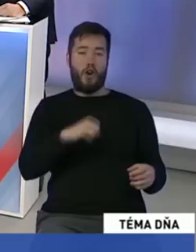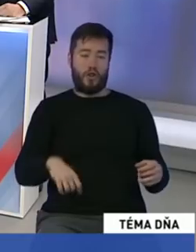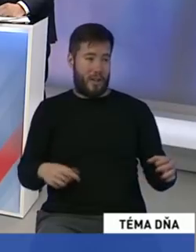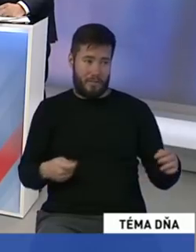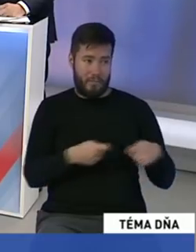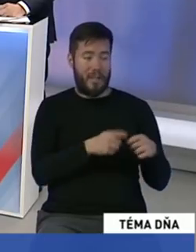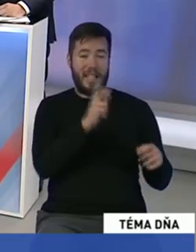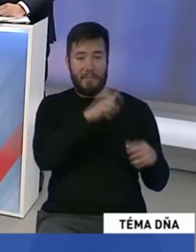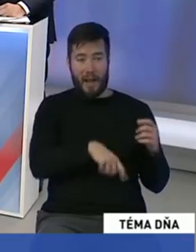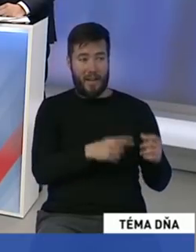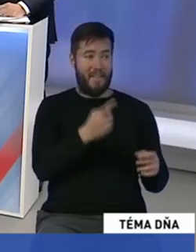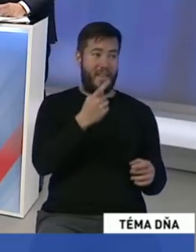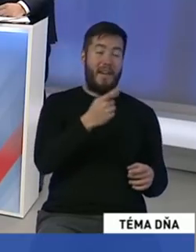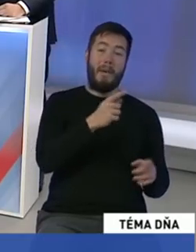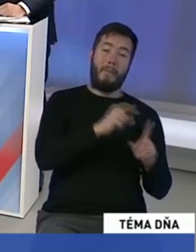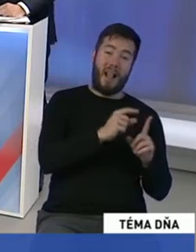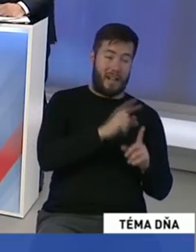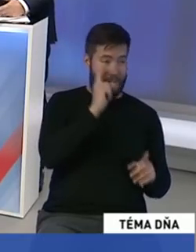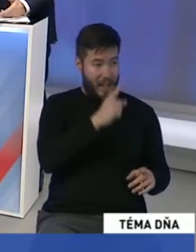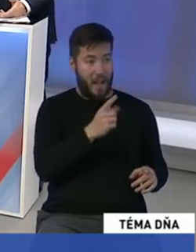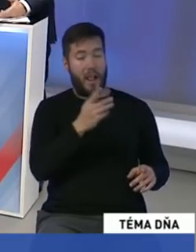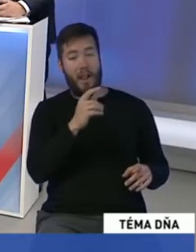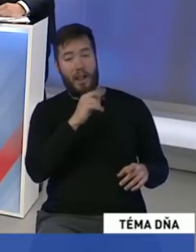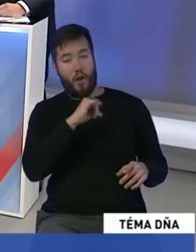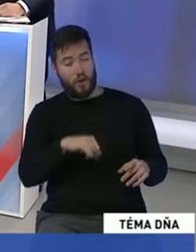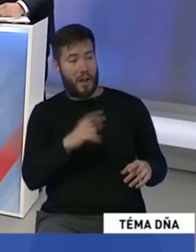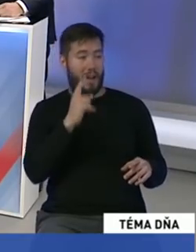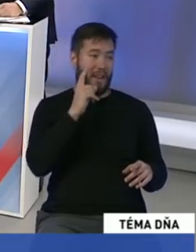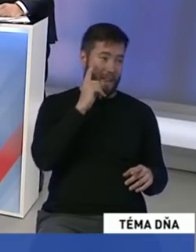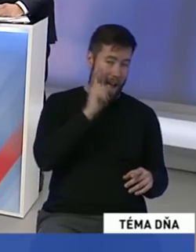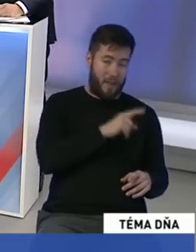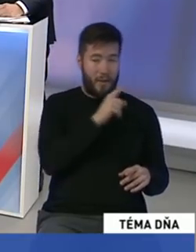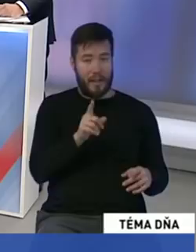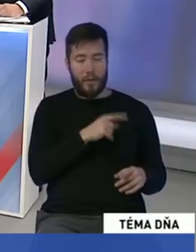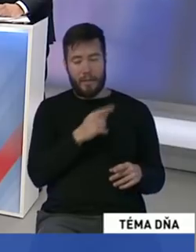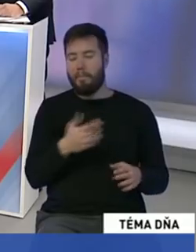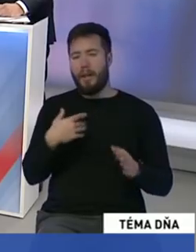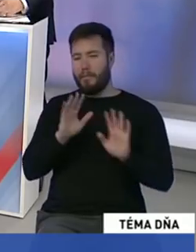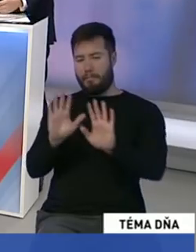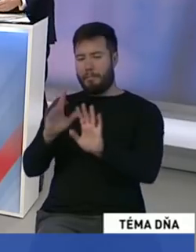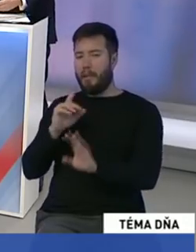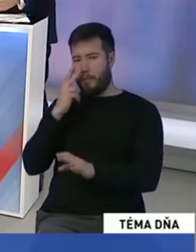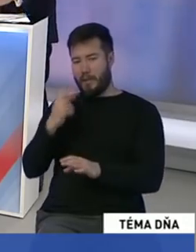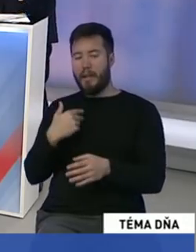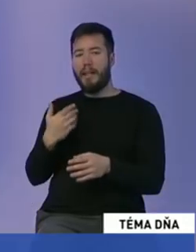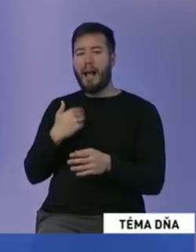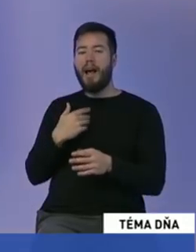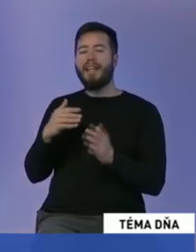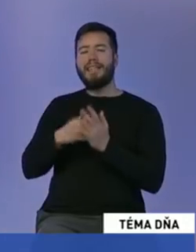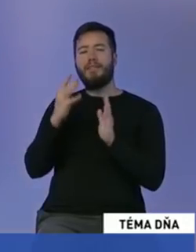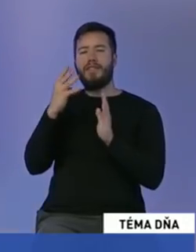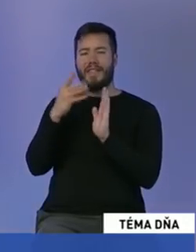myslíte o týchto obvineniach, lebo to sú naozaj závažná obvinenia. Či vás to nevyrušilo? Nenaštrebilo možno dôveru. My sme tu v 10. rokoch mali rôznych výrastkov.